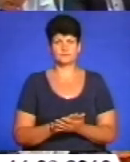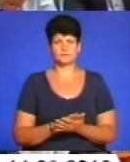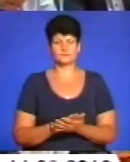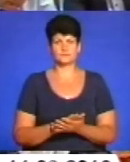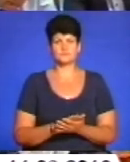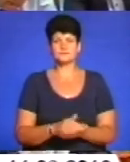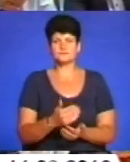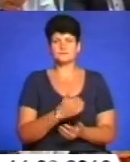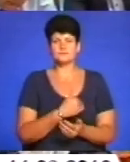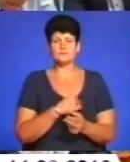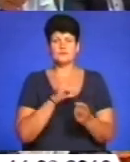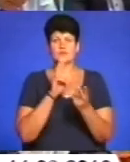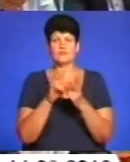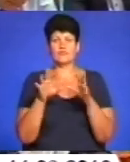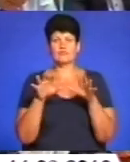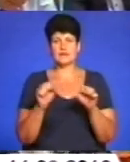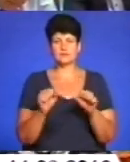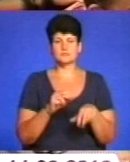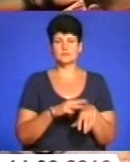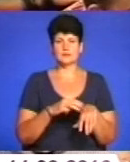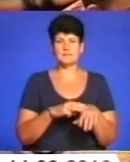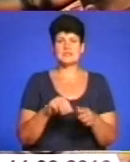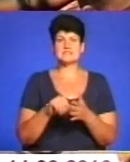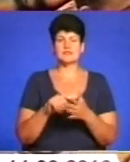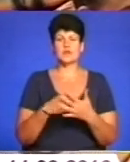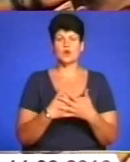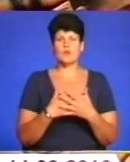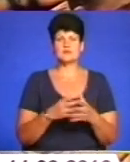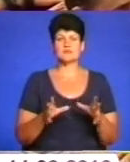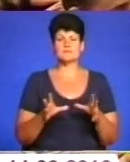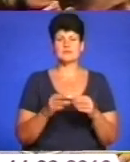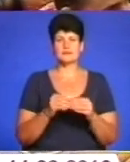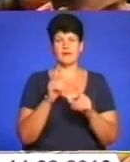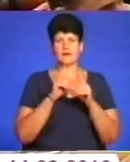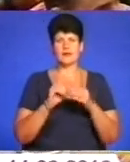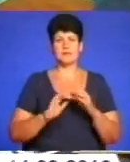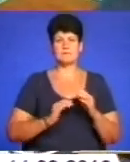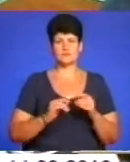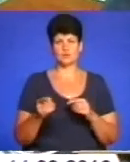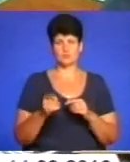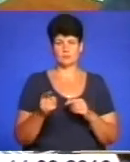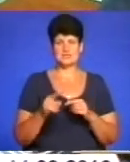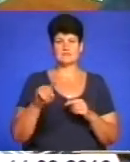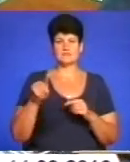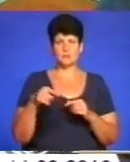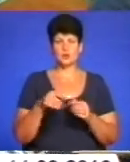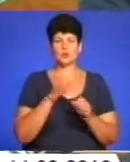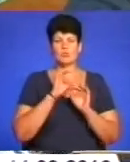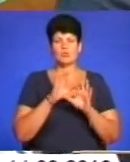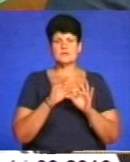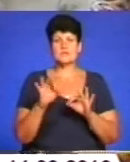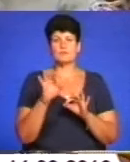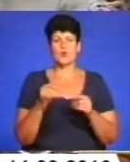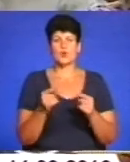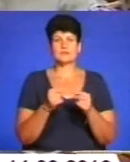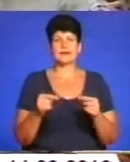Зініціювали зустріч з владою та правоохоронцями представники громадської спілки Ради бізнесу Тернопілля. З вимогою доповісти про конкретні